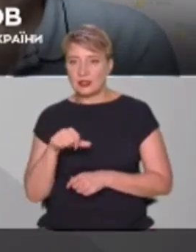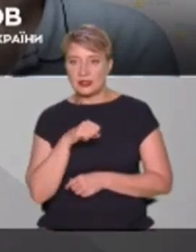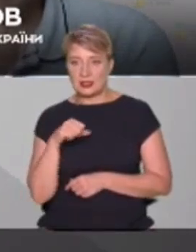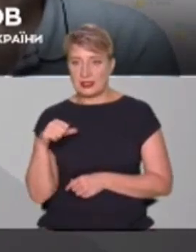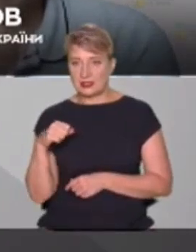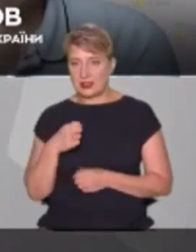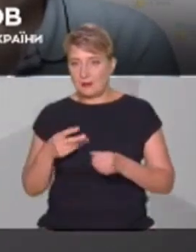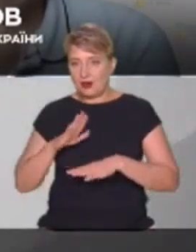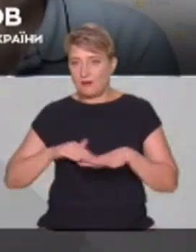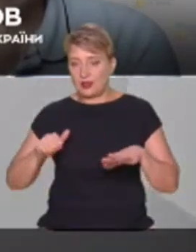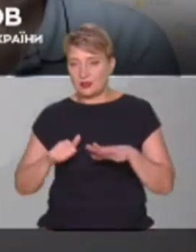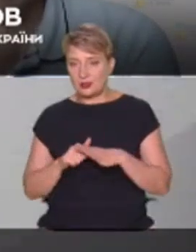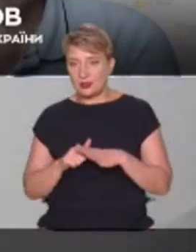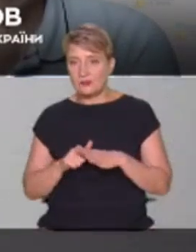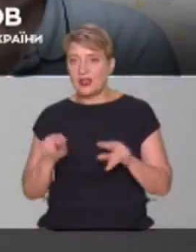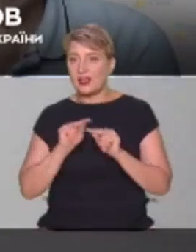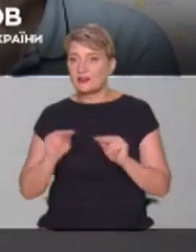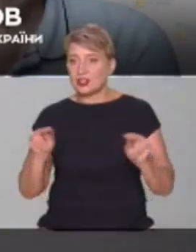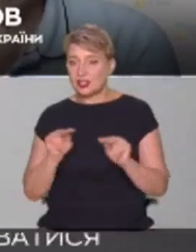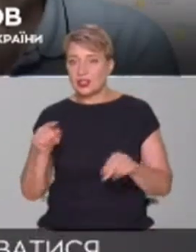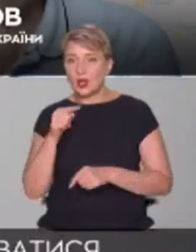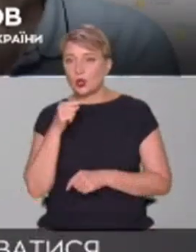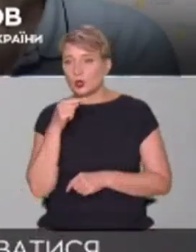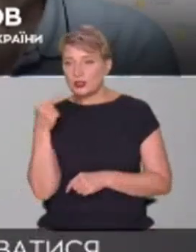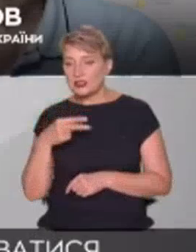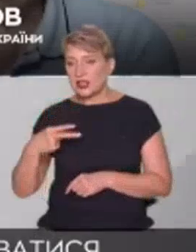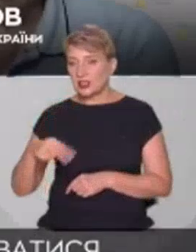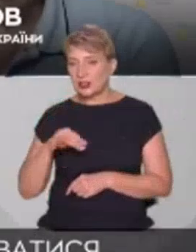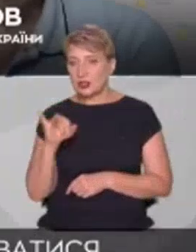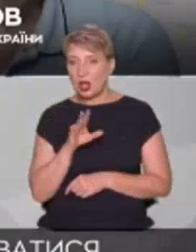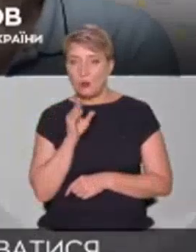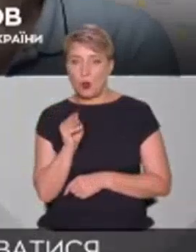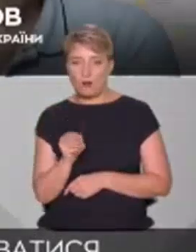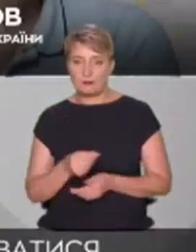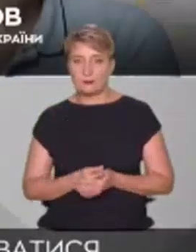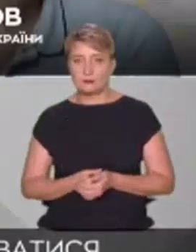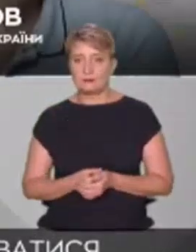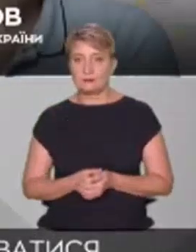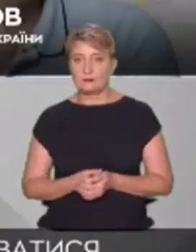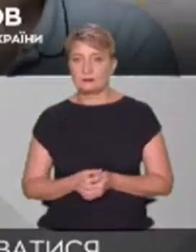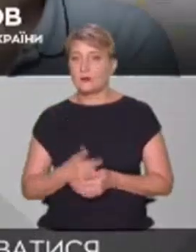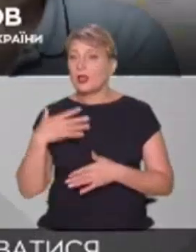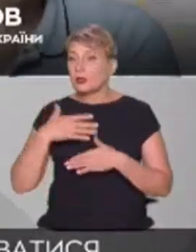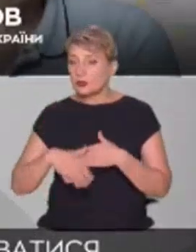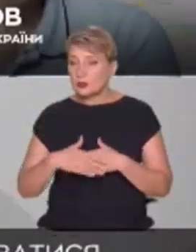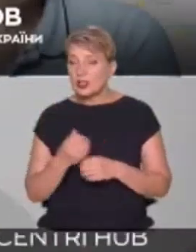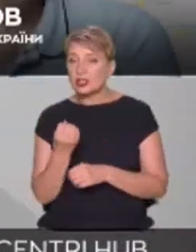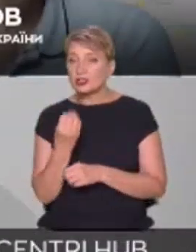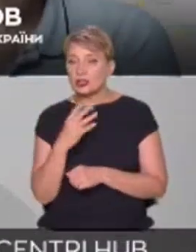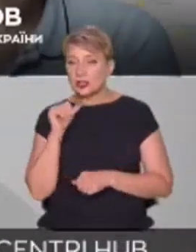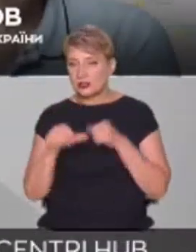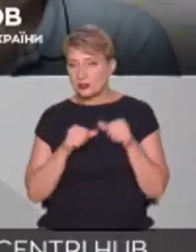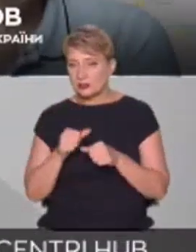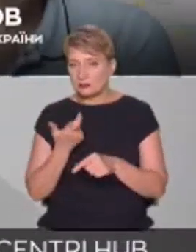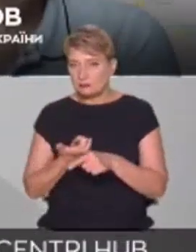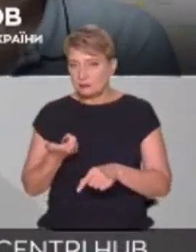за фахом вчитель російської літератури і мови. Я пам'ятаю це. Так. Але, розумієте, 2014 рік, дуже